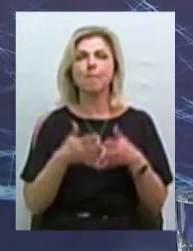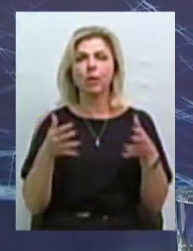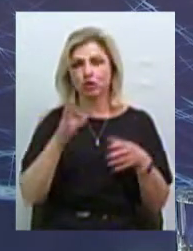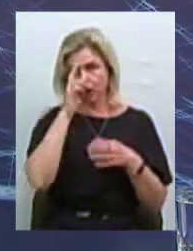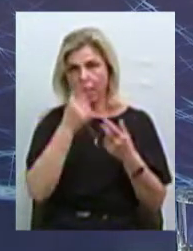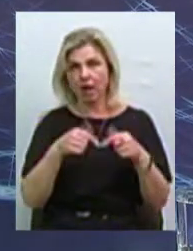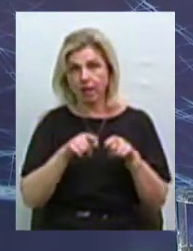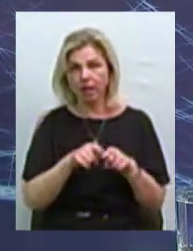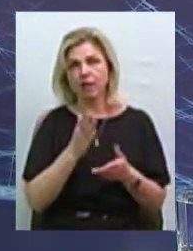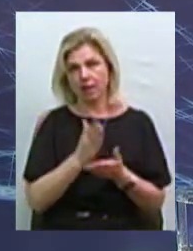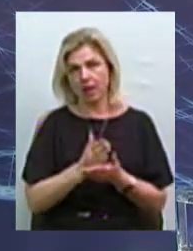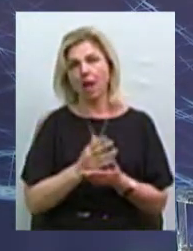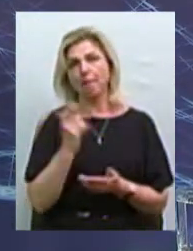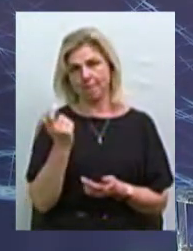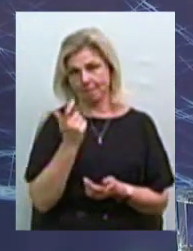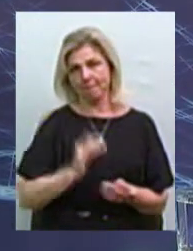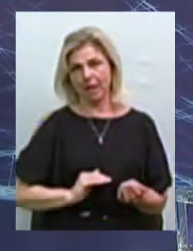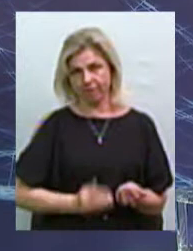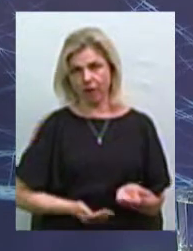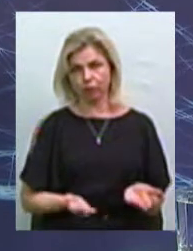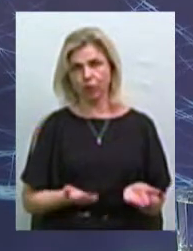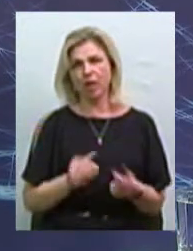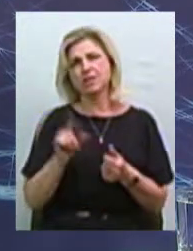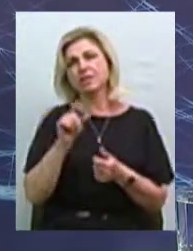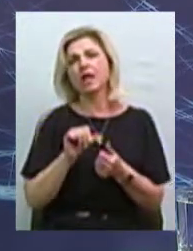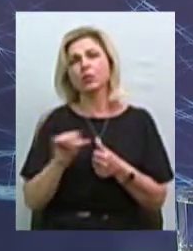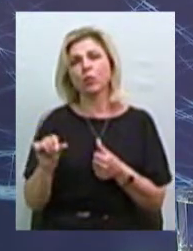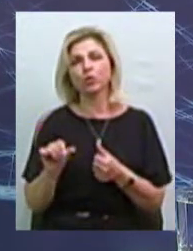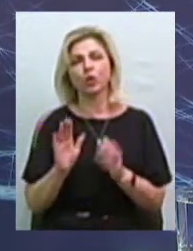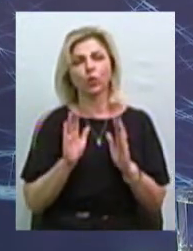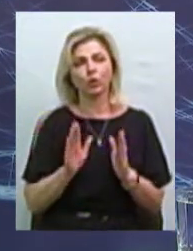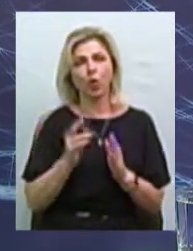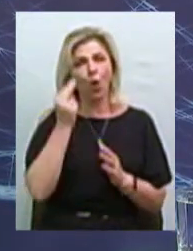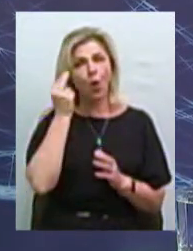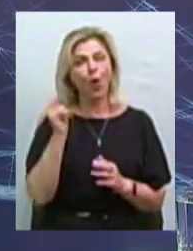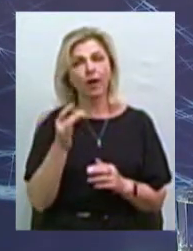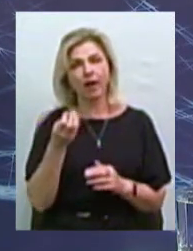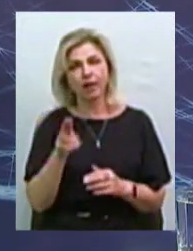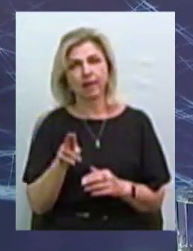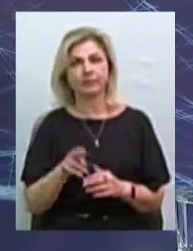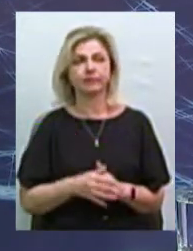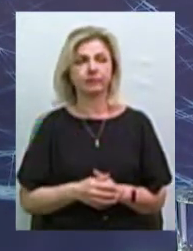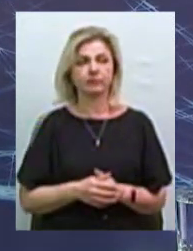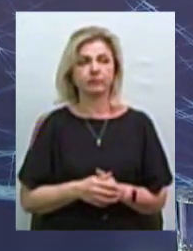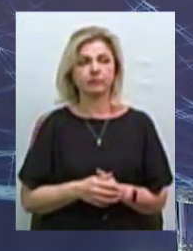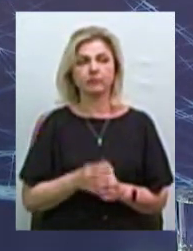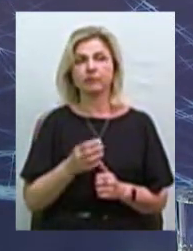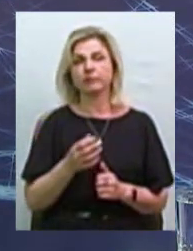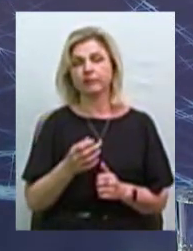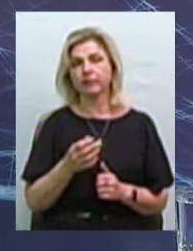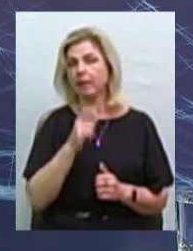приватною. За виключенням, що в нас там, Корея, яка там північна,